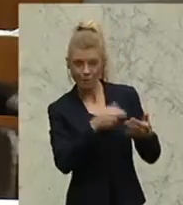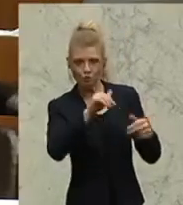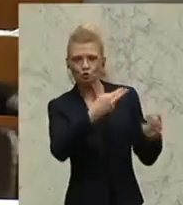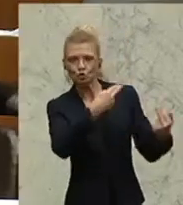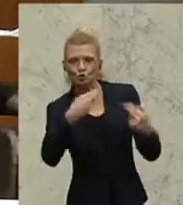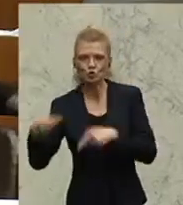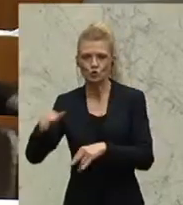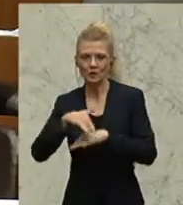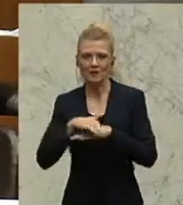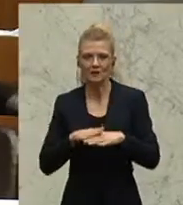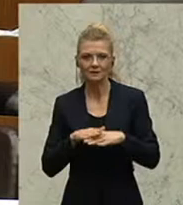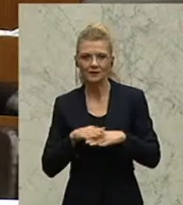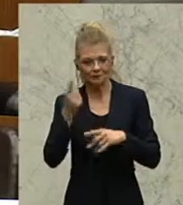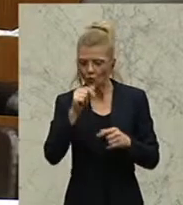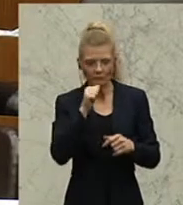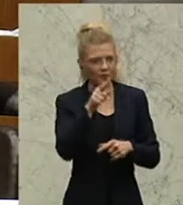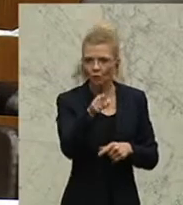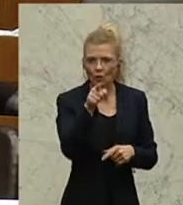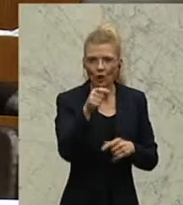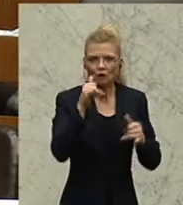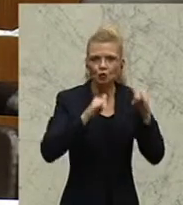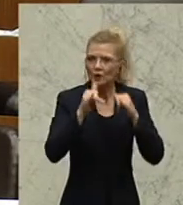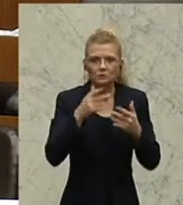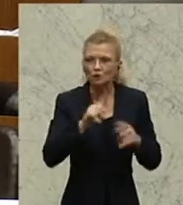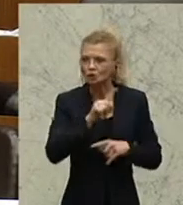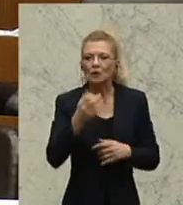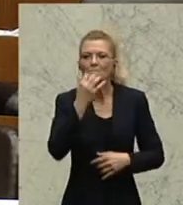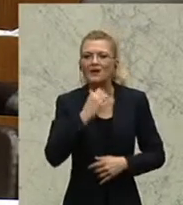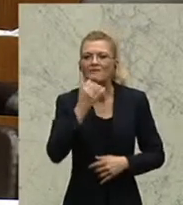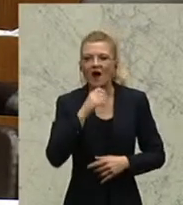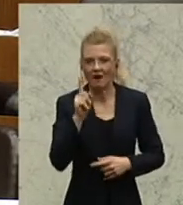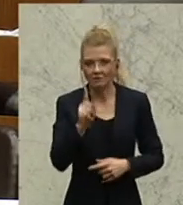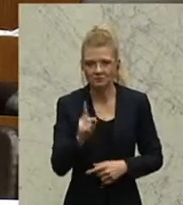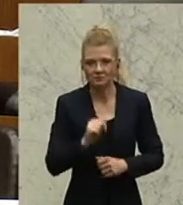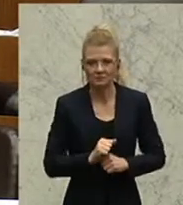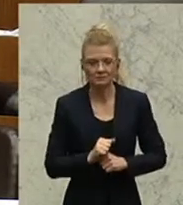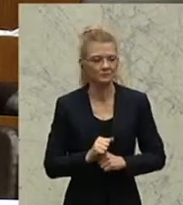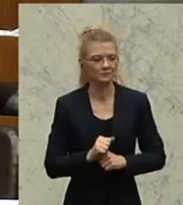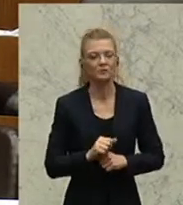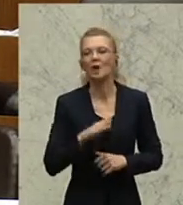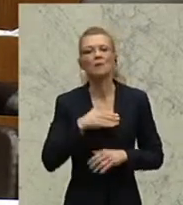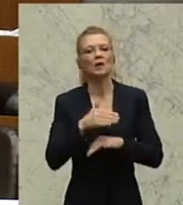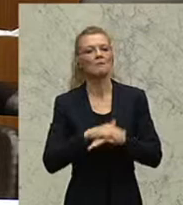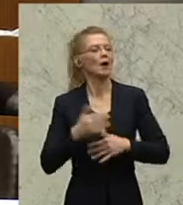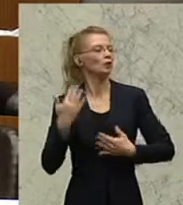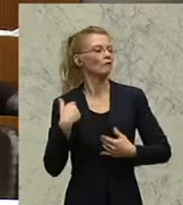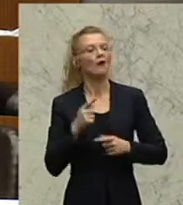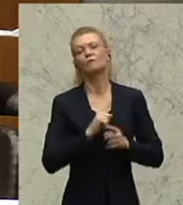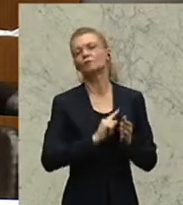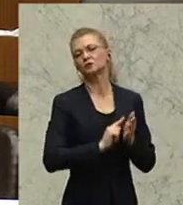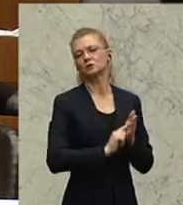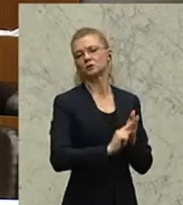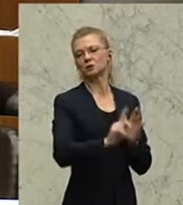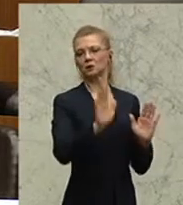Tourismus dort stattfindet, sondern privater Erholungszweck ausgenutzt wird. Nein, die Gemeinde hat großzügig darauf verzichtet. Die